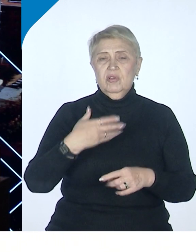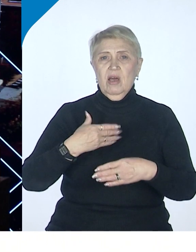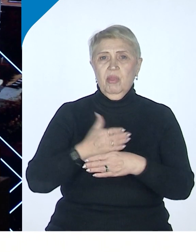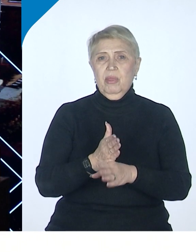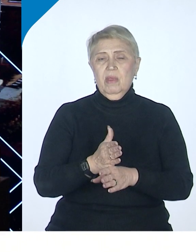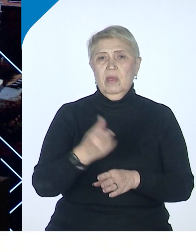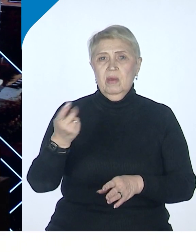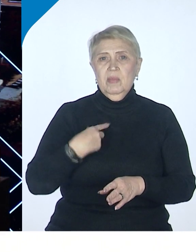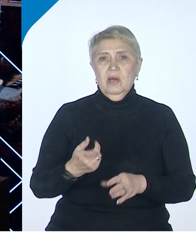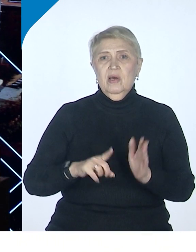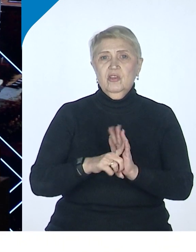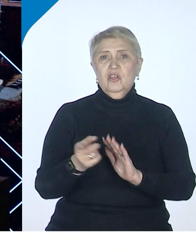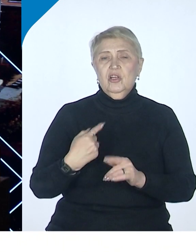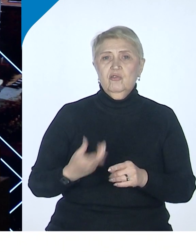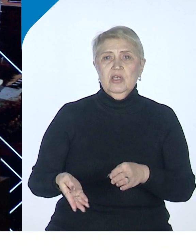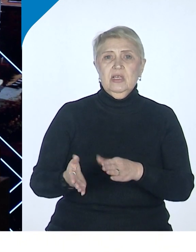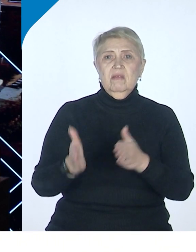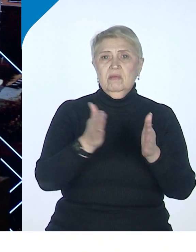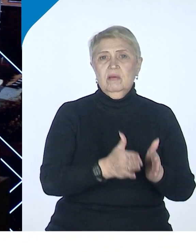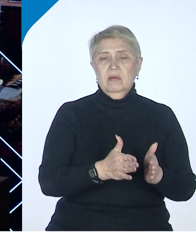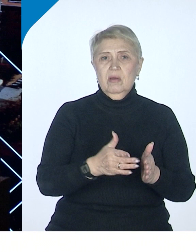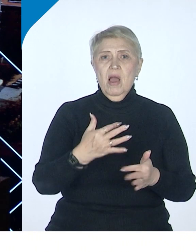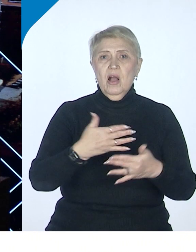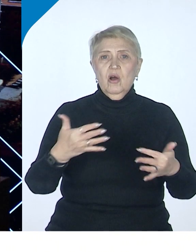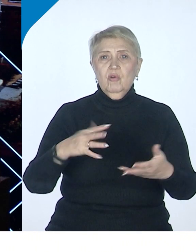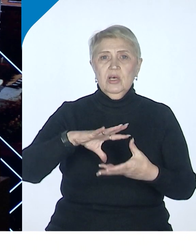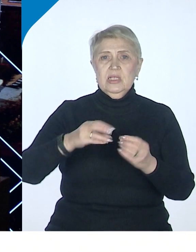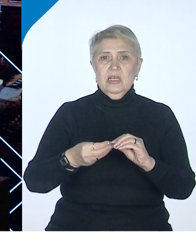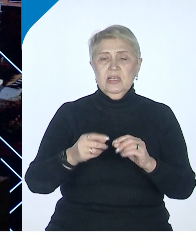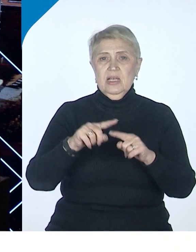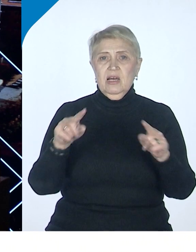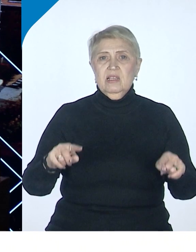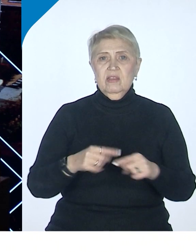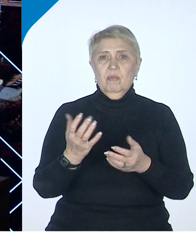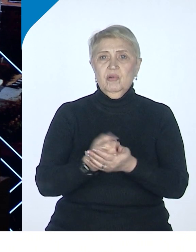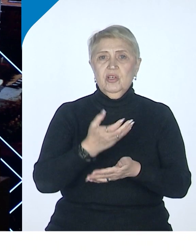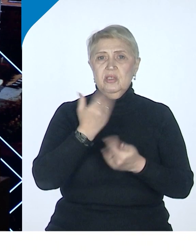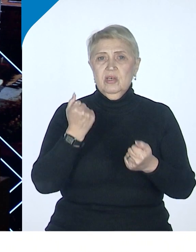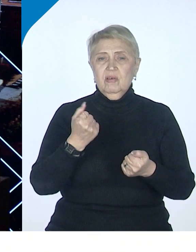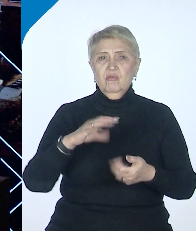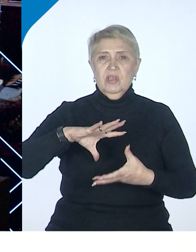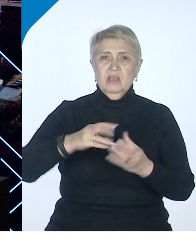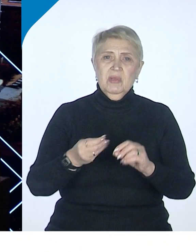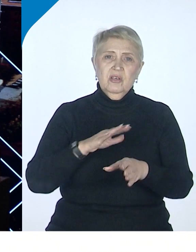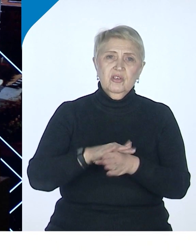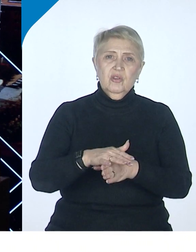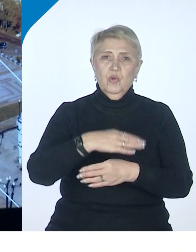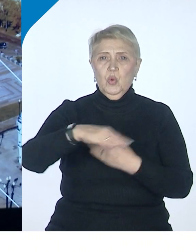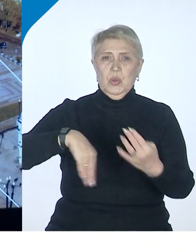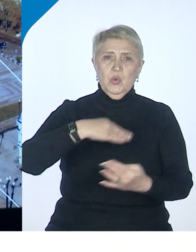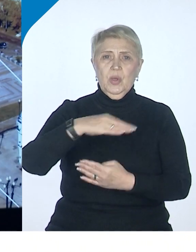туда начали делать. То есть какой-то целостной картины не получается. Вот сплошная такая суета.